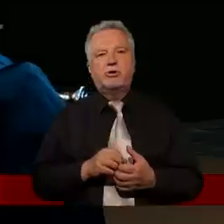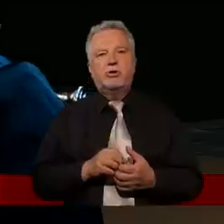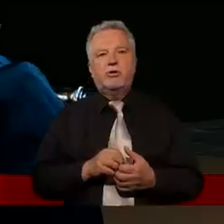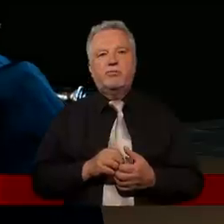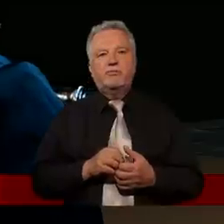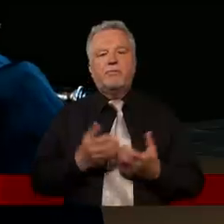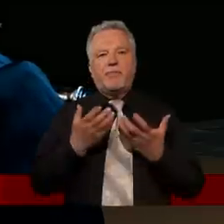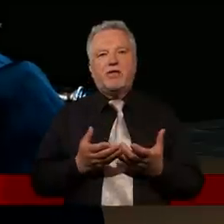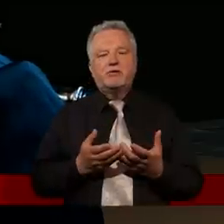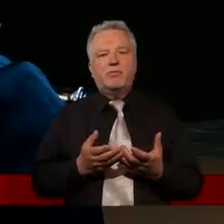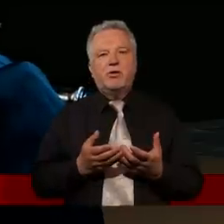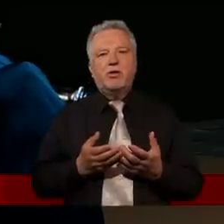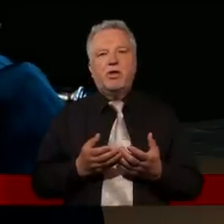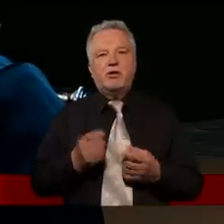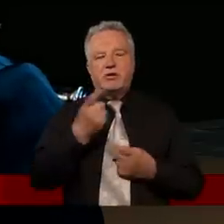coś nad czym warto się zastanawiać.